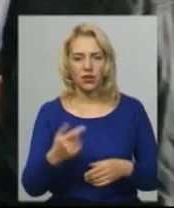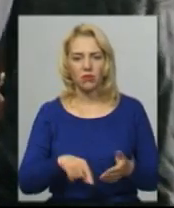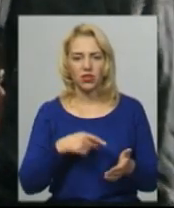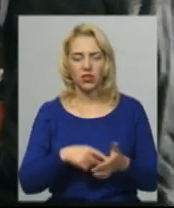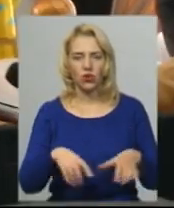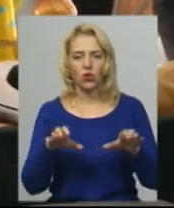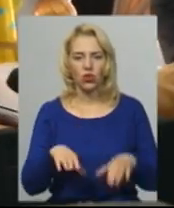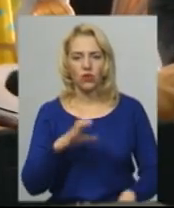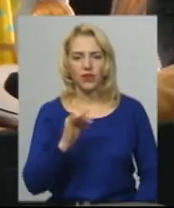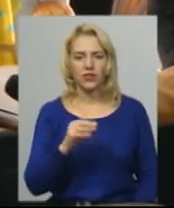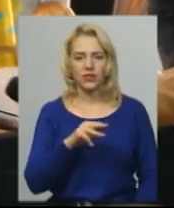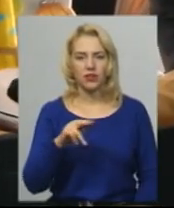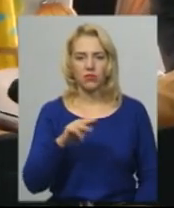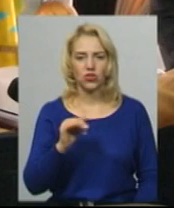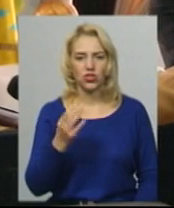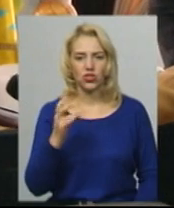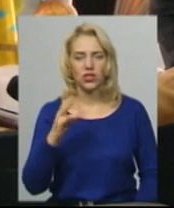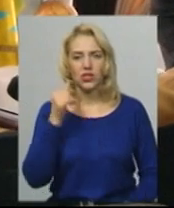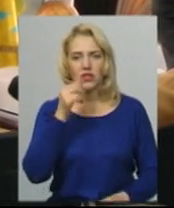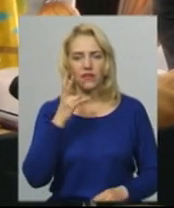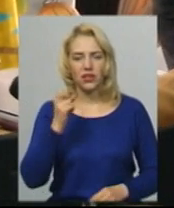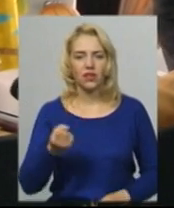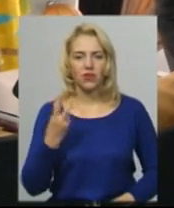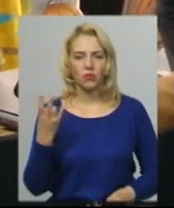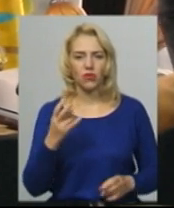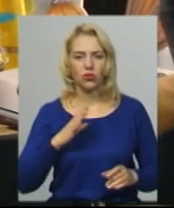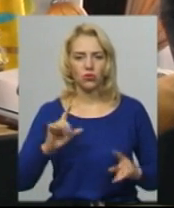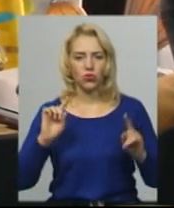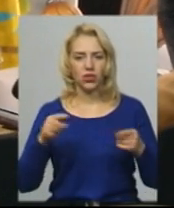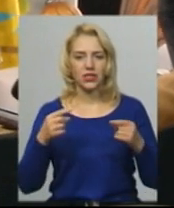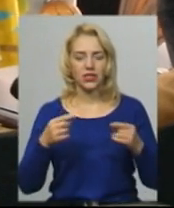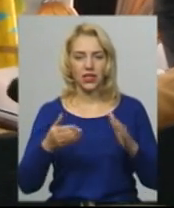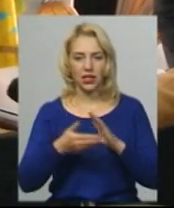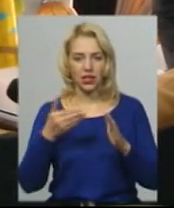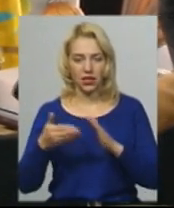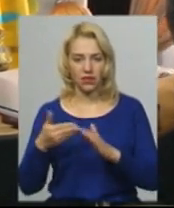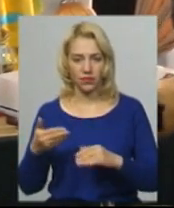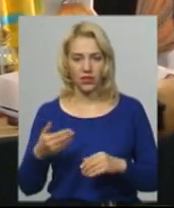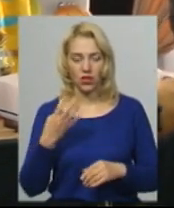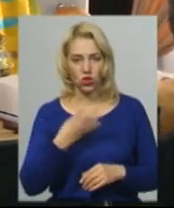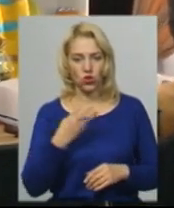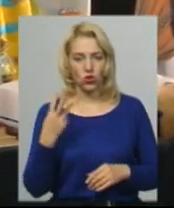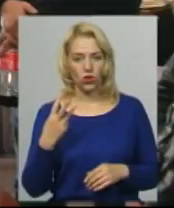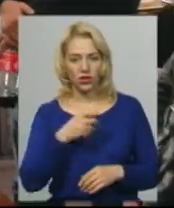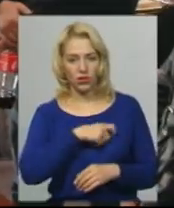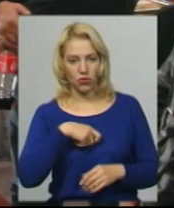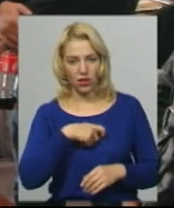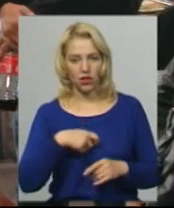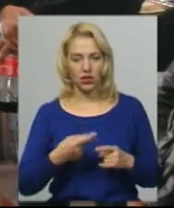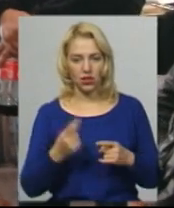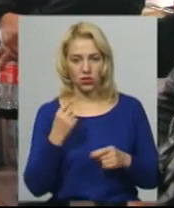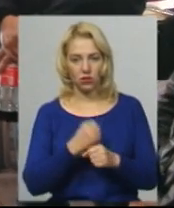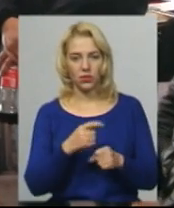Семчишин. Завтра на 12-му вже має бути скликана... І що, беру 45 депутатів? 43. Робити так, щоб